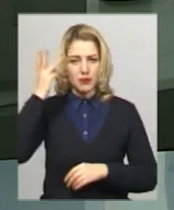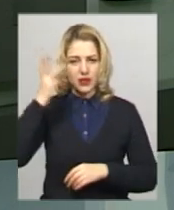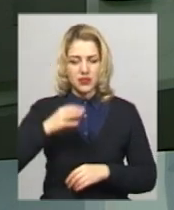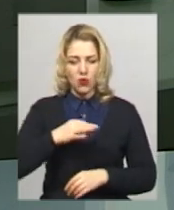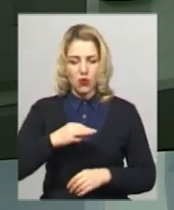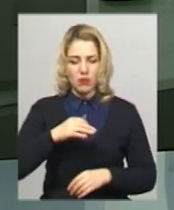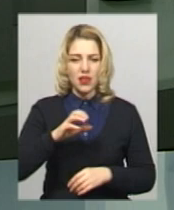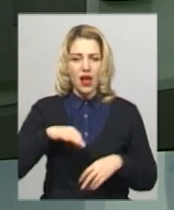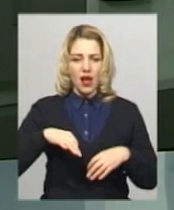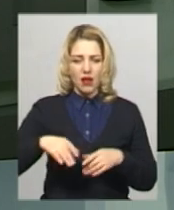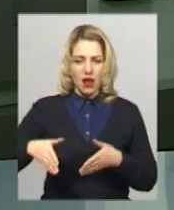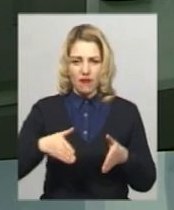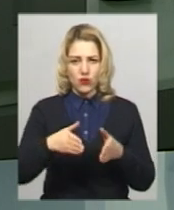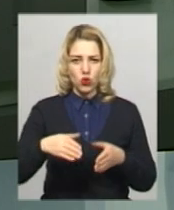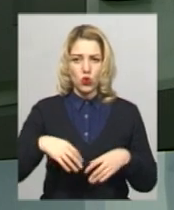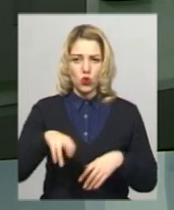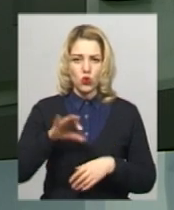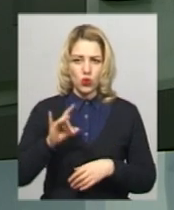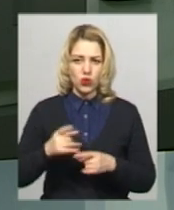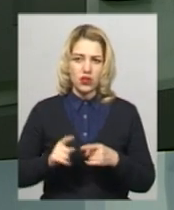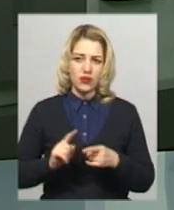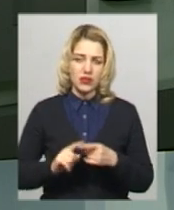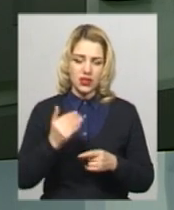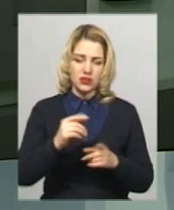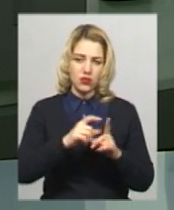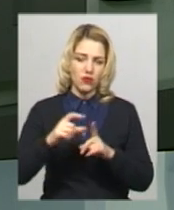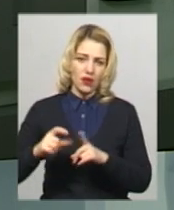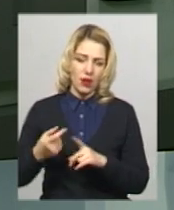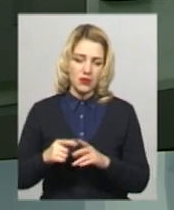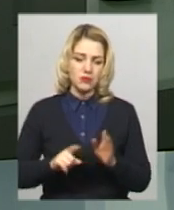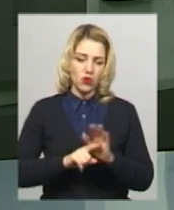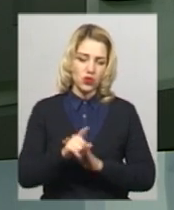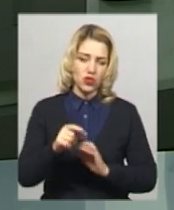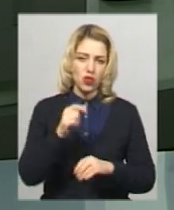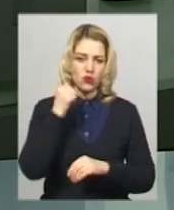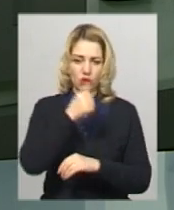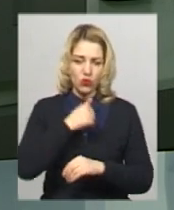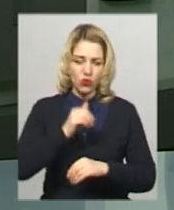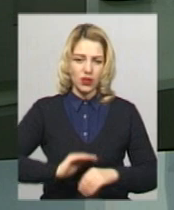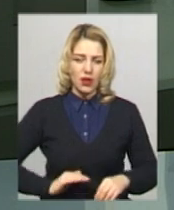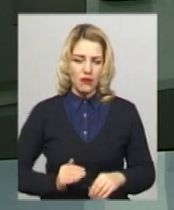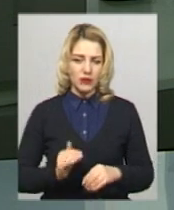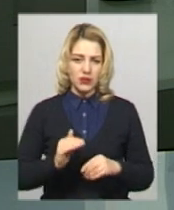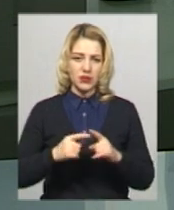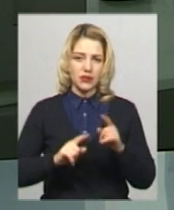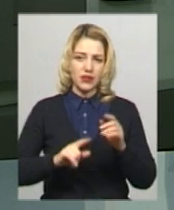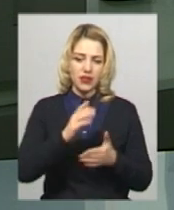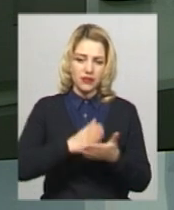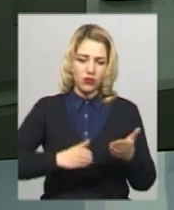облафтодор» Наталія Колодій. За її словами, з початку року підрядники Служби автомобільних доріг ліквідували 6